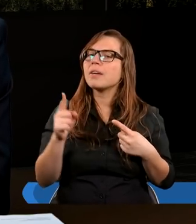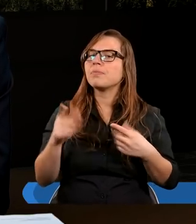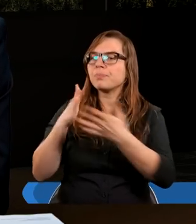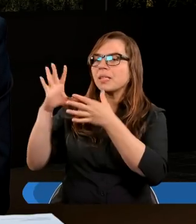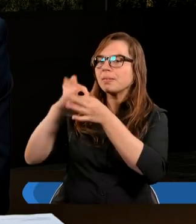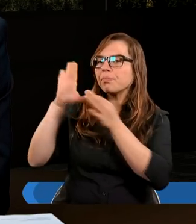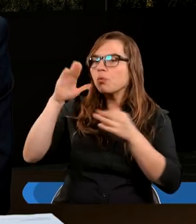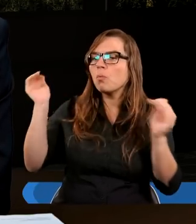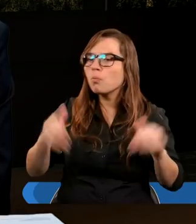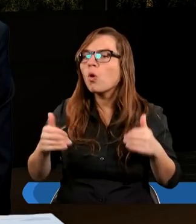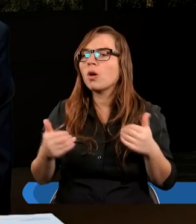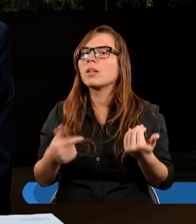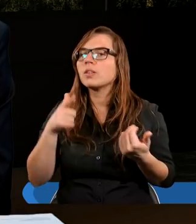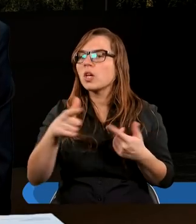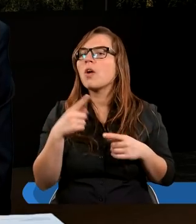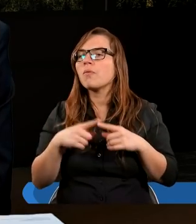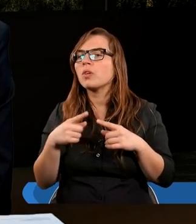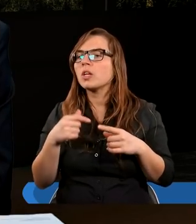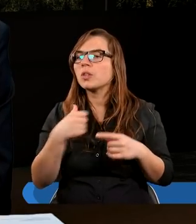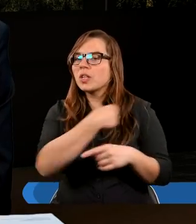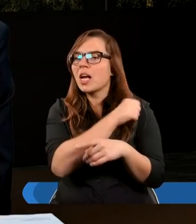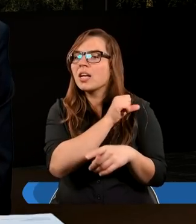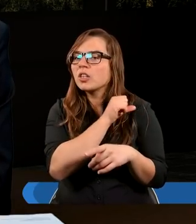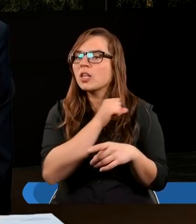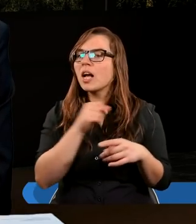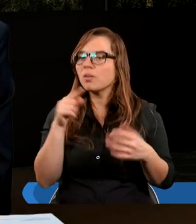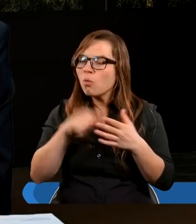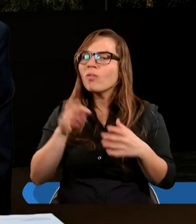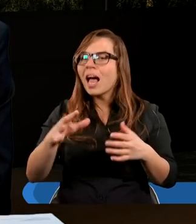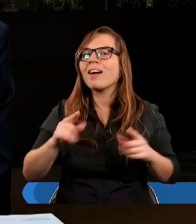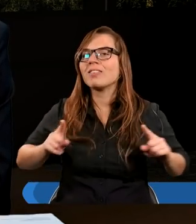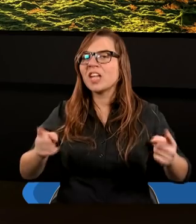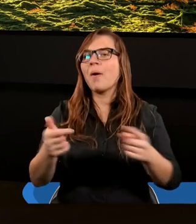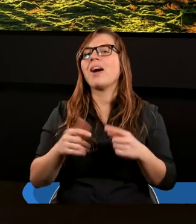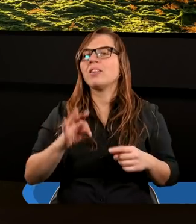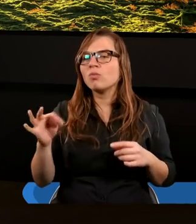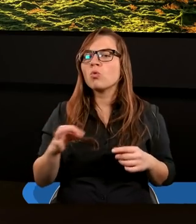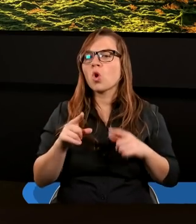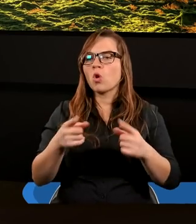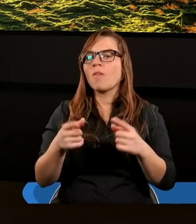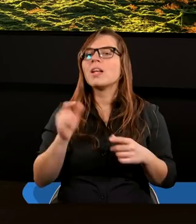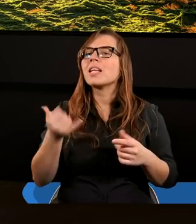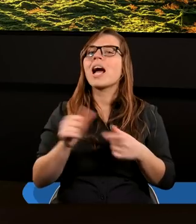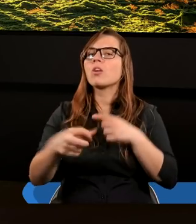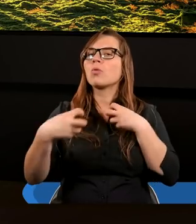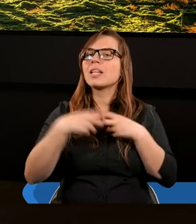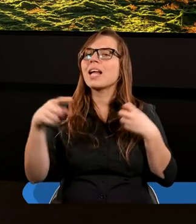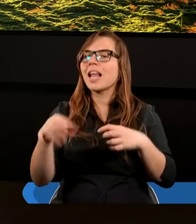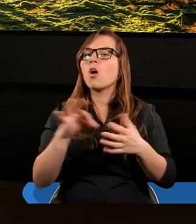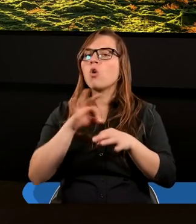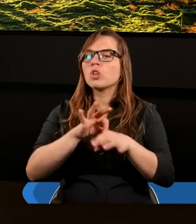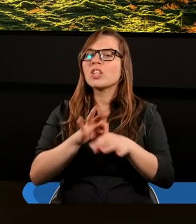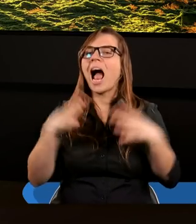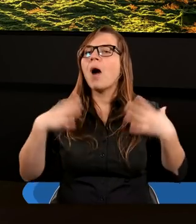w jaki sposób wspólnota chrześcijańska powinna być, funkcjonować. A jakie są szczególne cechy tego ciała,